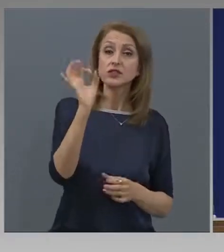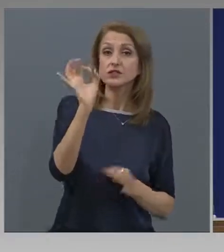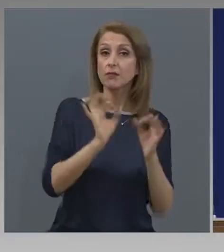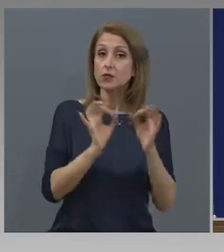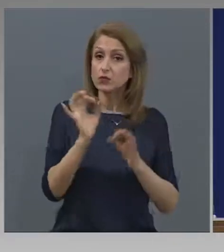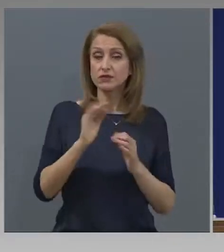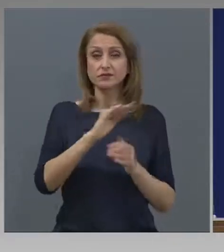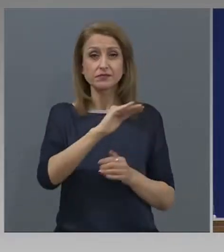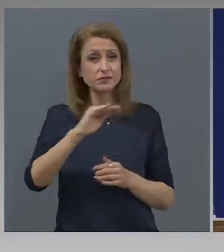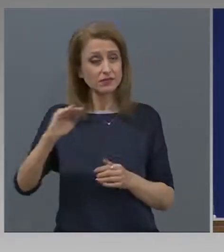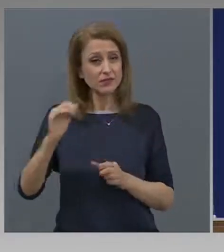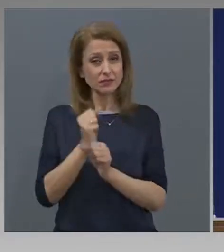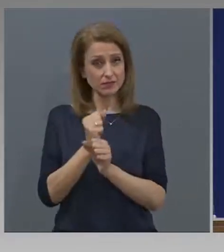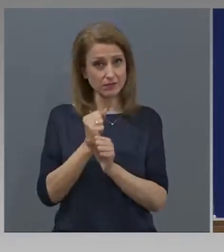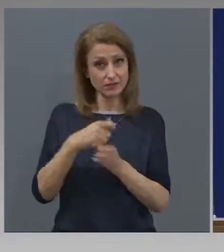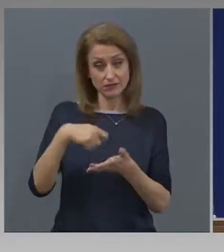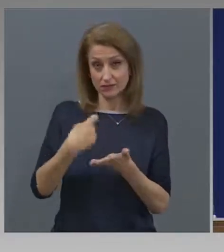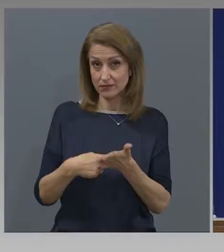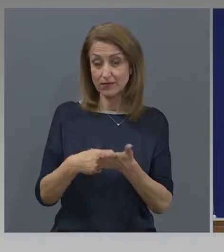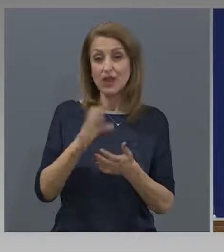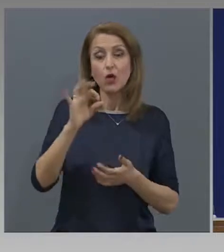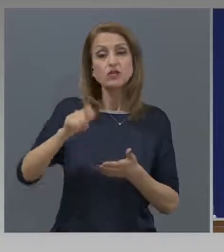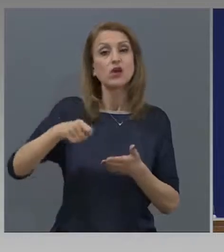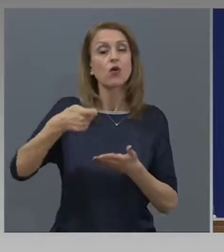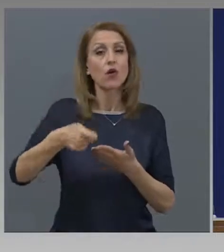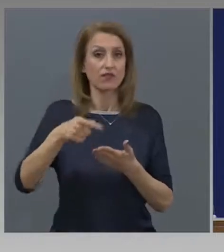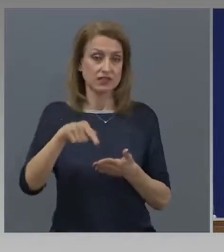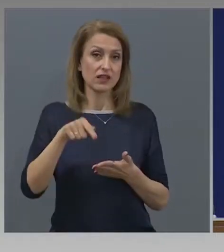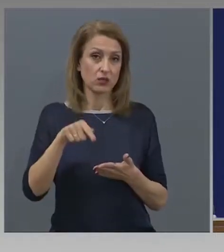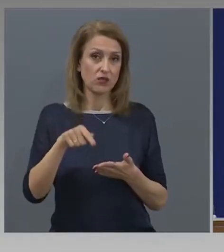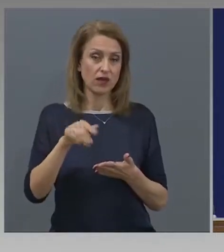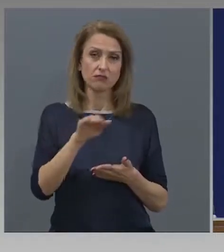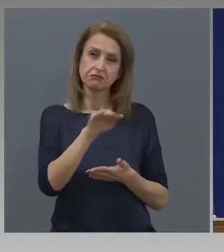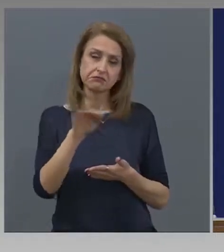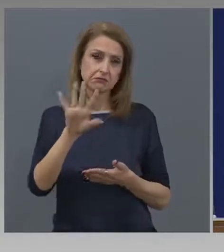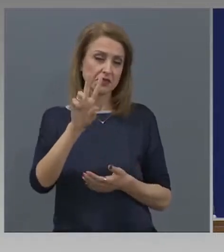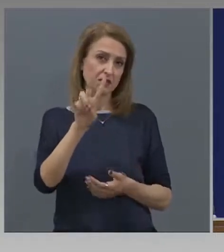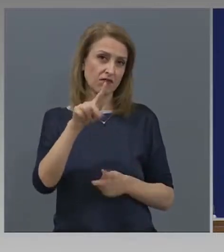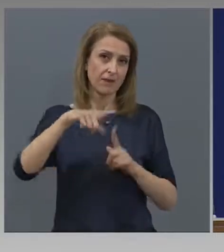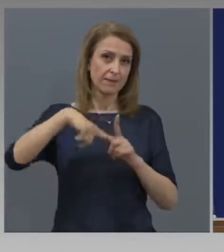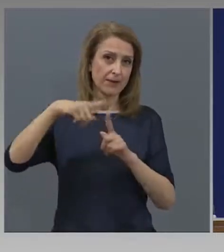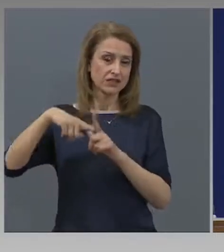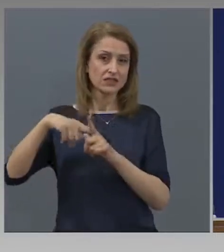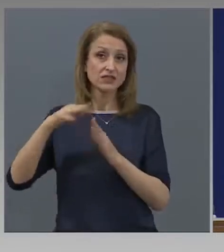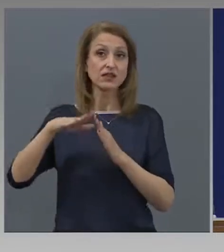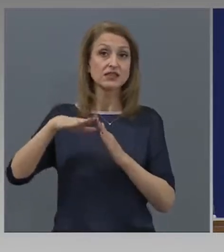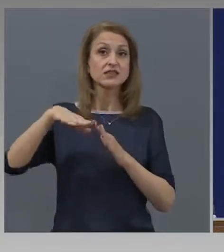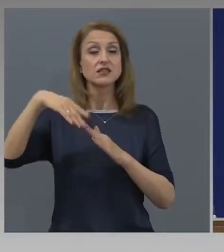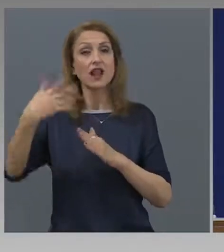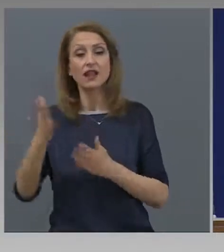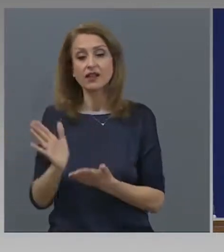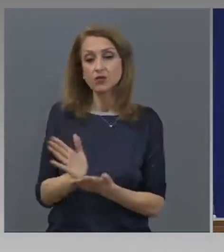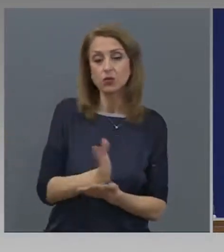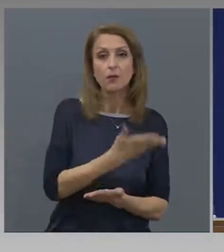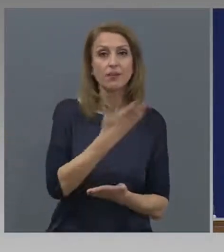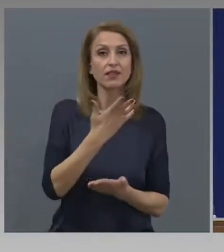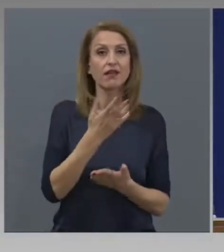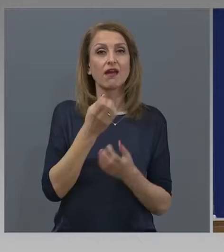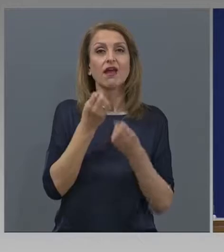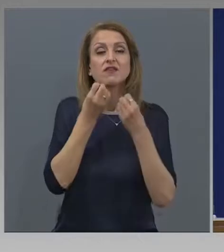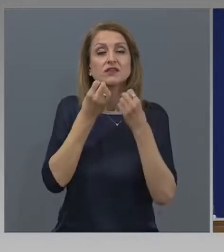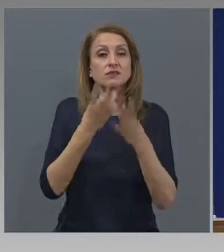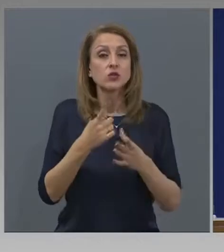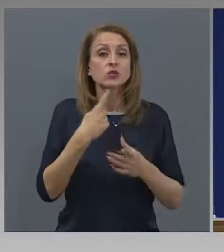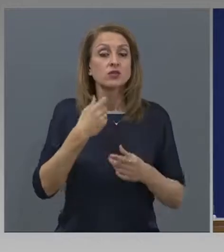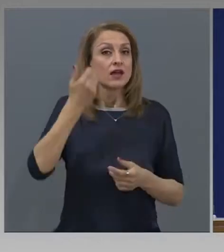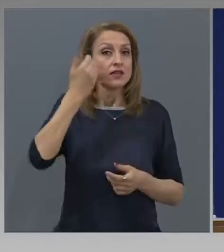от минималната работна заплата и осигуровките за това в рамките на два месеца след като изтече възможността